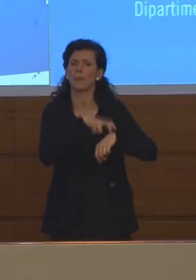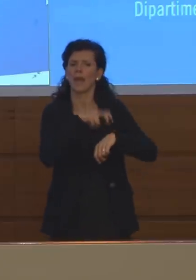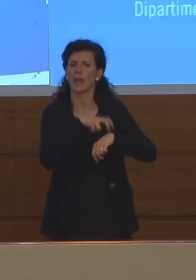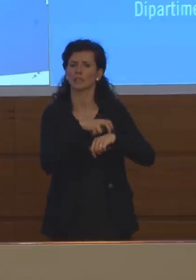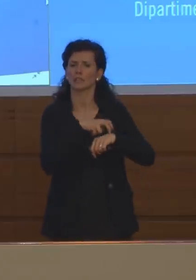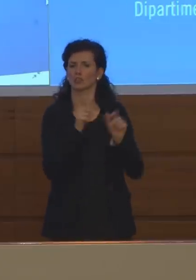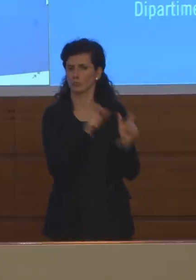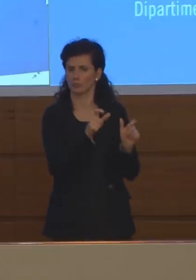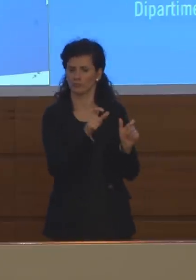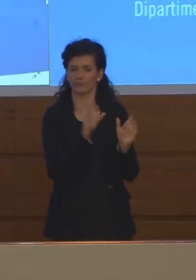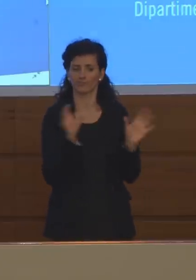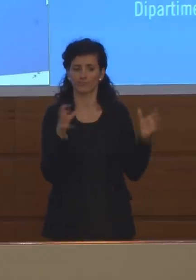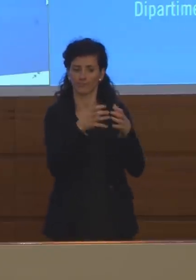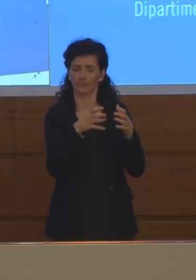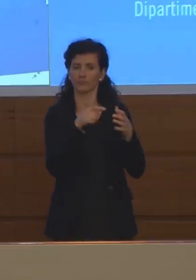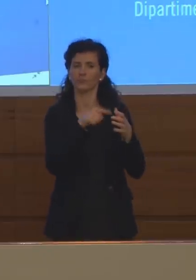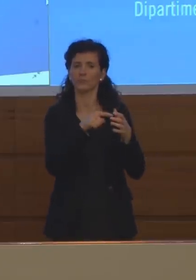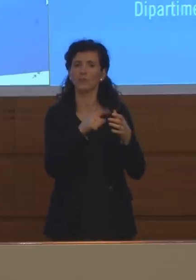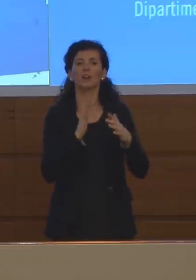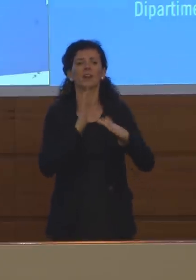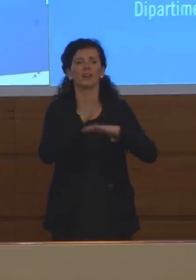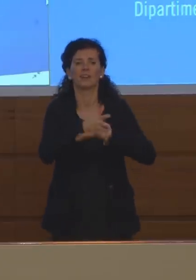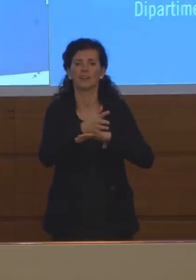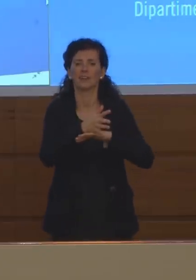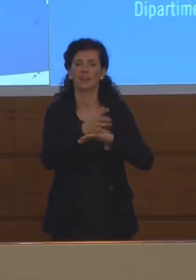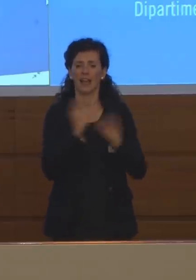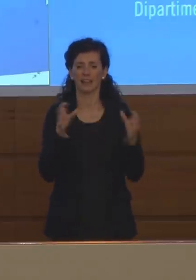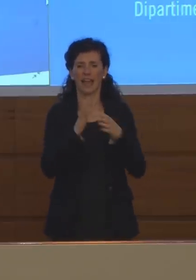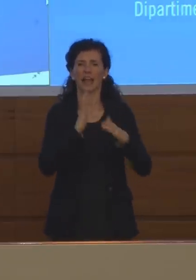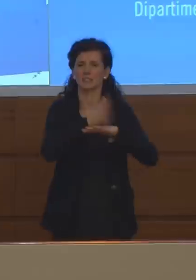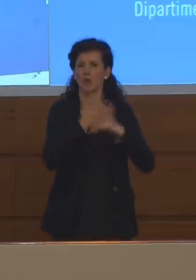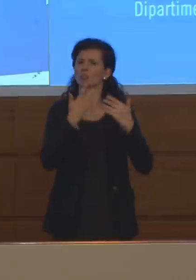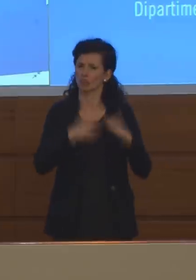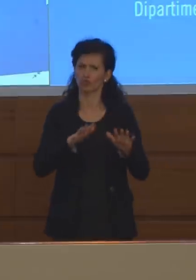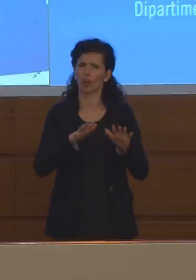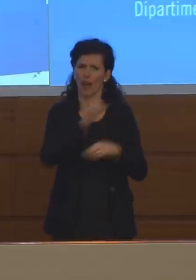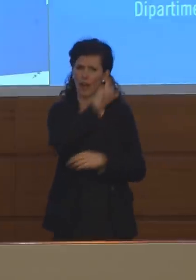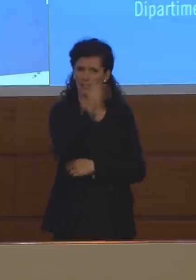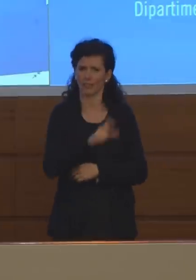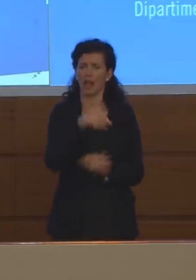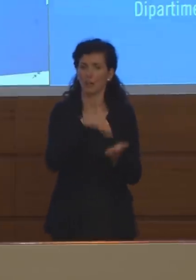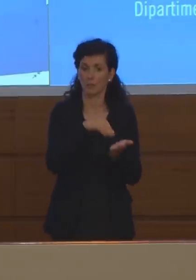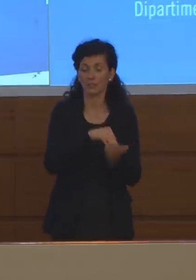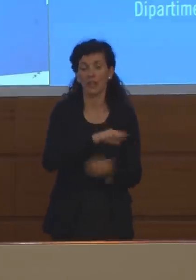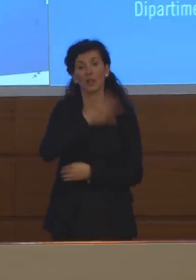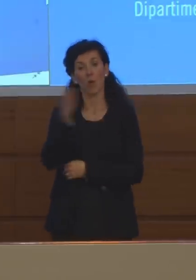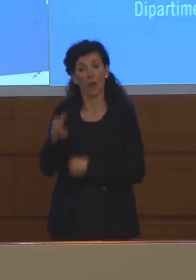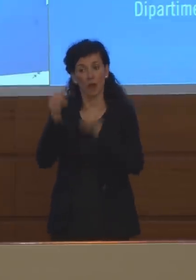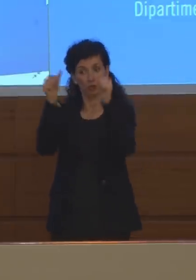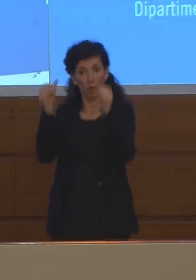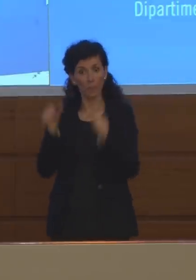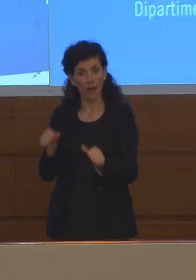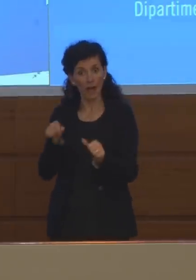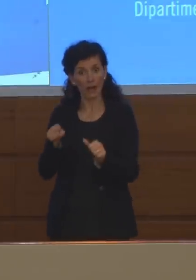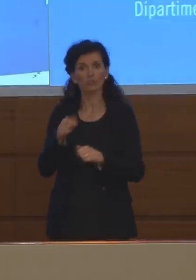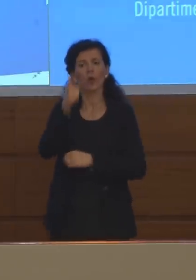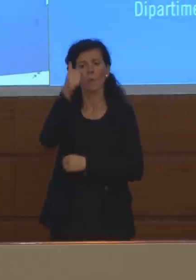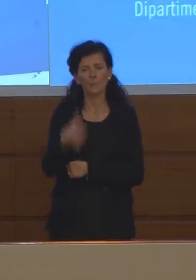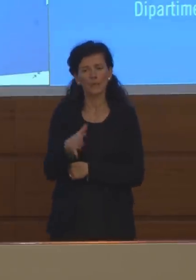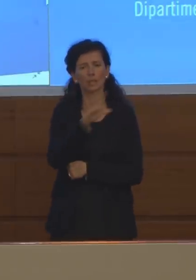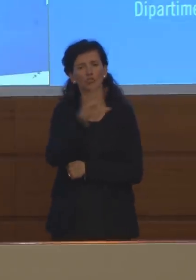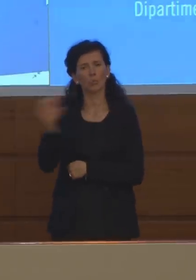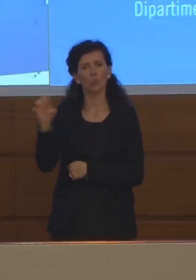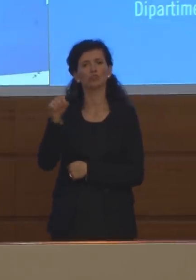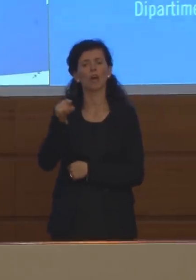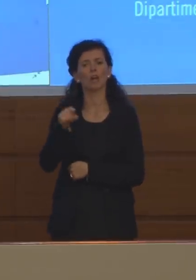che andranno a integrare la task force già inviata sul territorio e un altro per 1.500